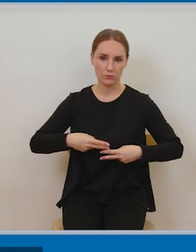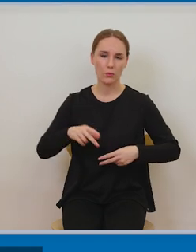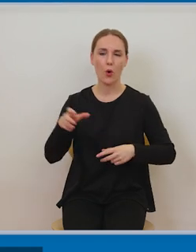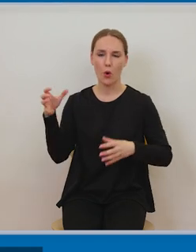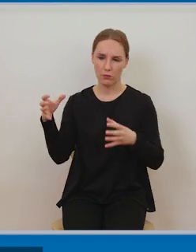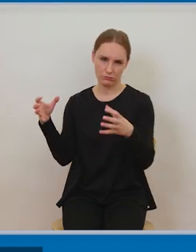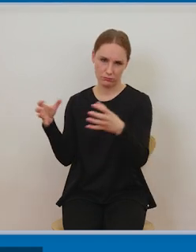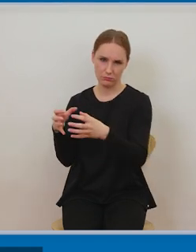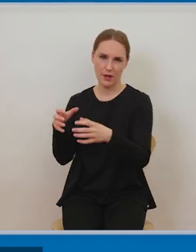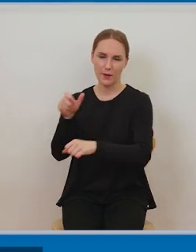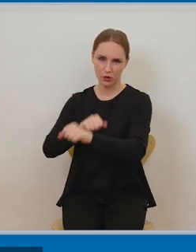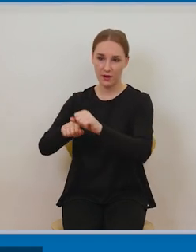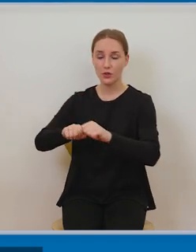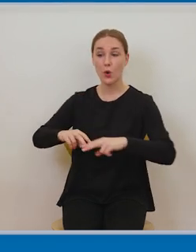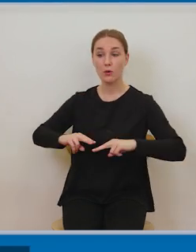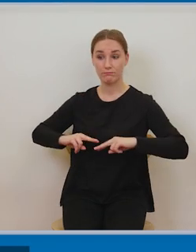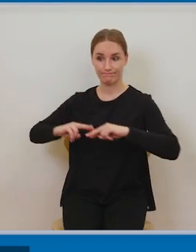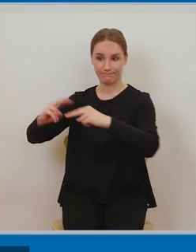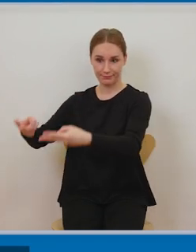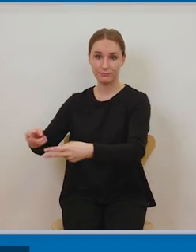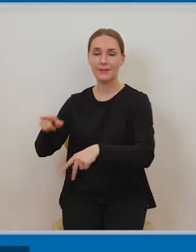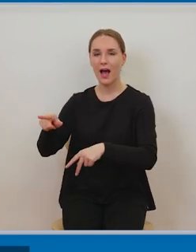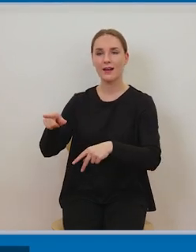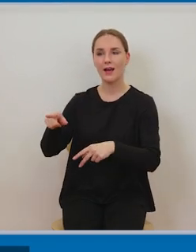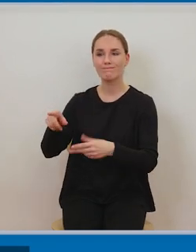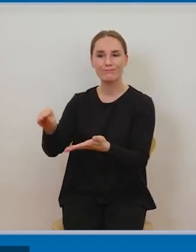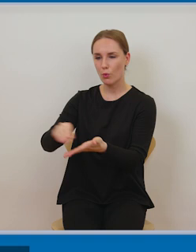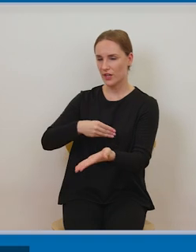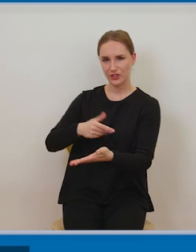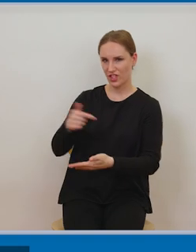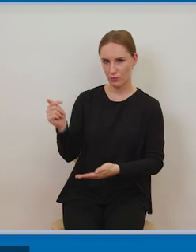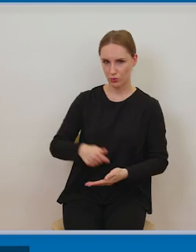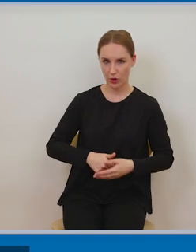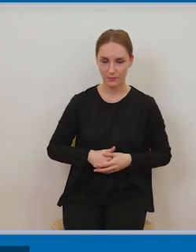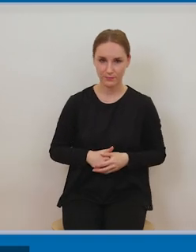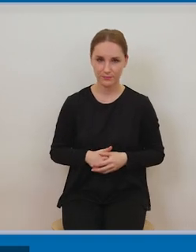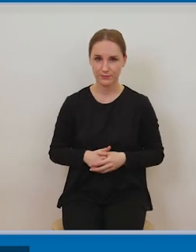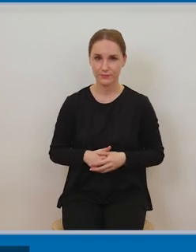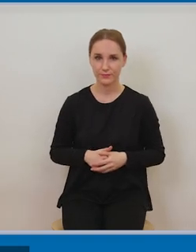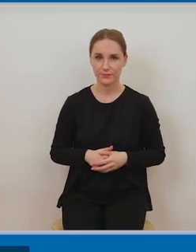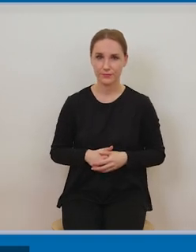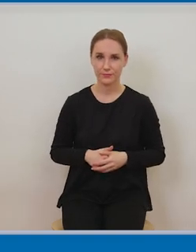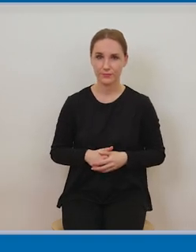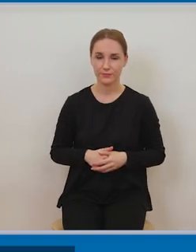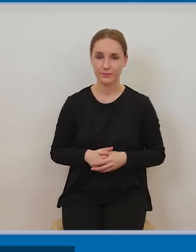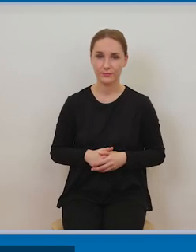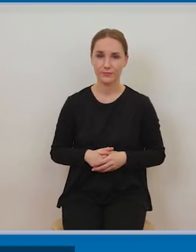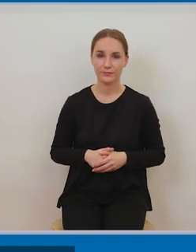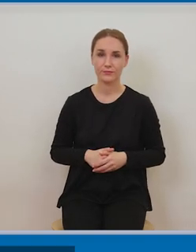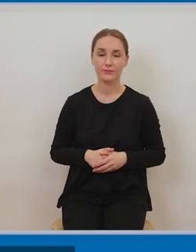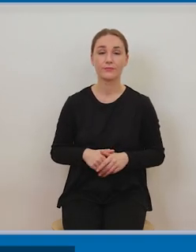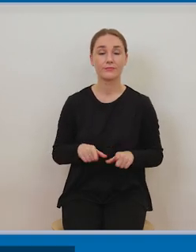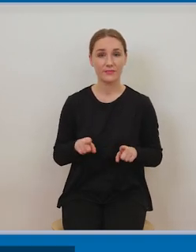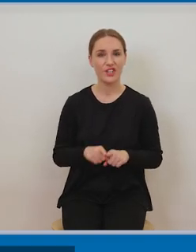samego kręgu osób z niepełnosprawnościami, a tylko służy ochronie interesów podmiotów uprawnionych twórców, jest